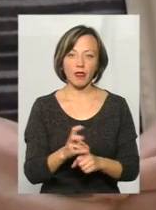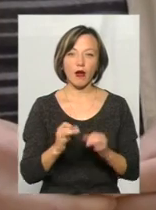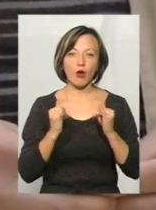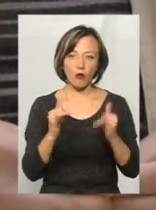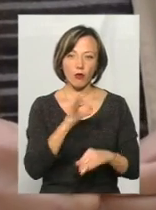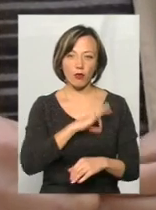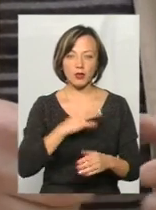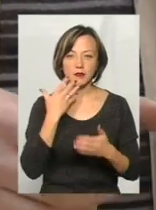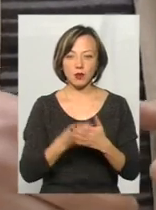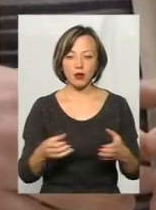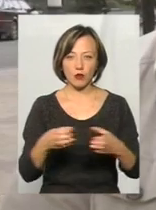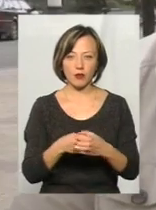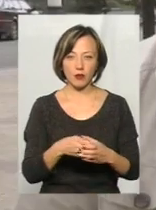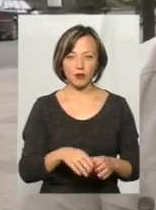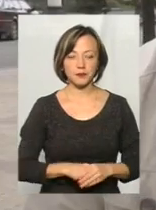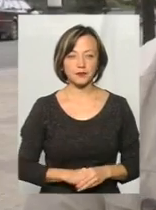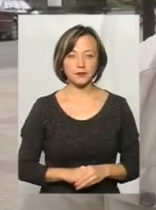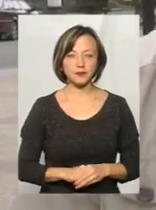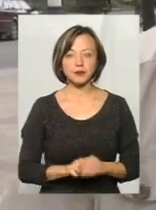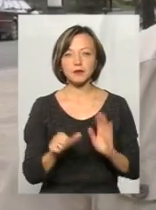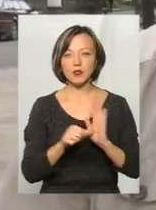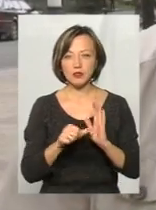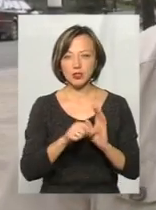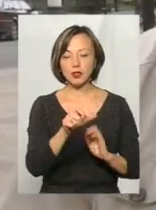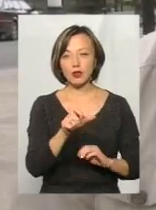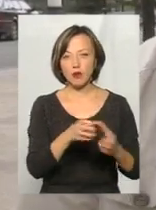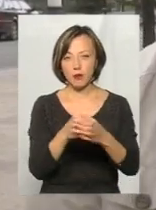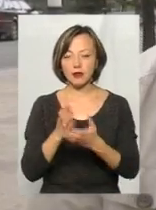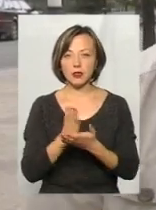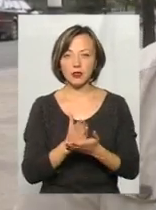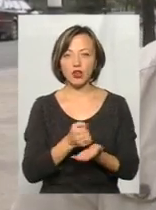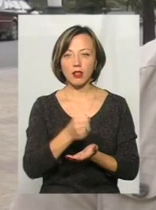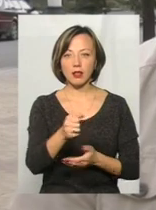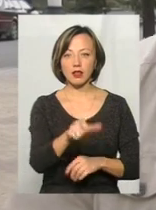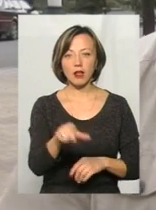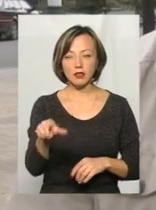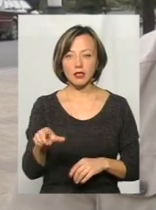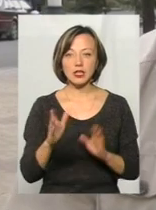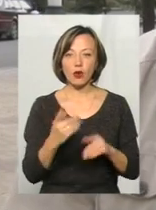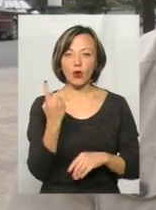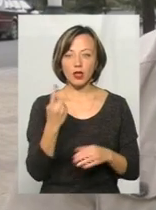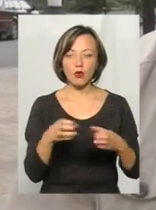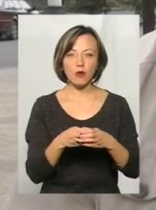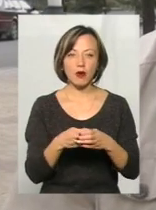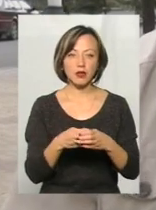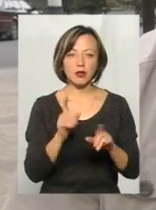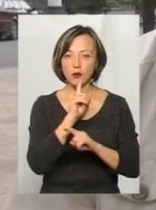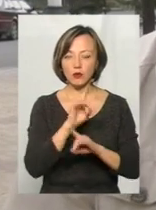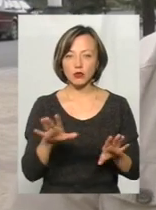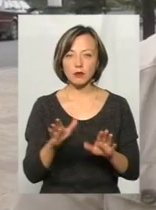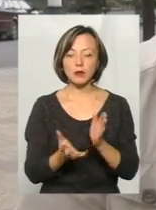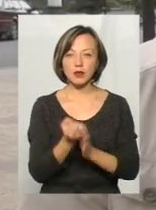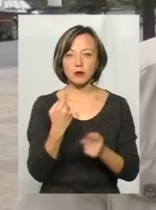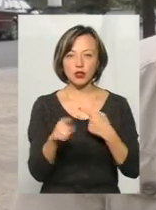користь своїх об'єднань. В шести громадах є наші кандидати. Тільки в одній громаді не буде, ми будемо